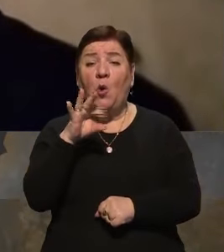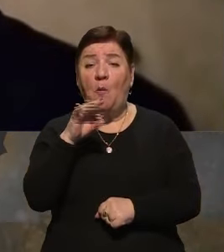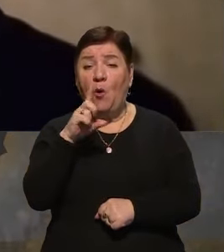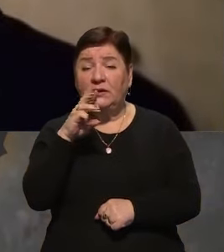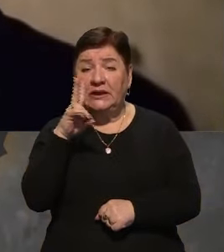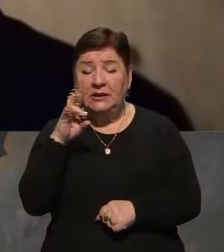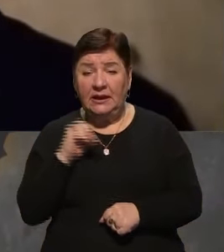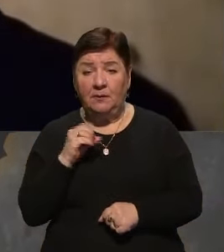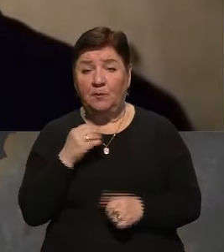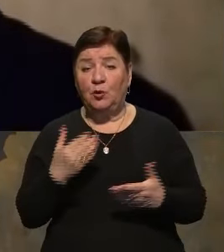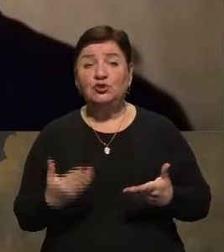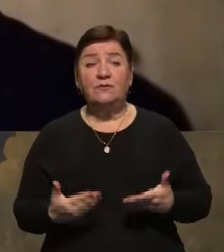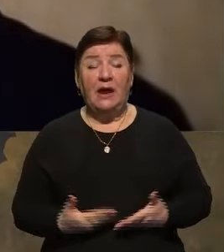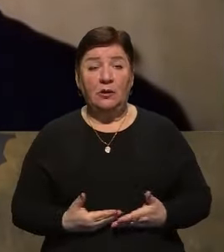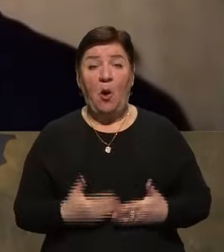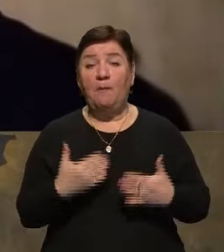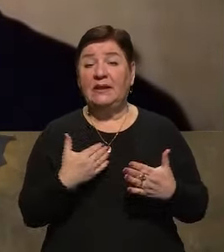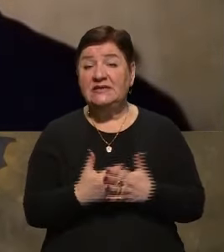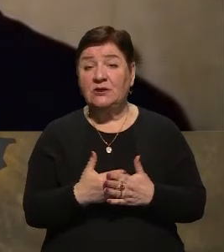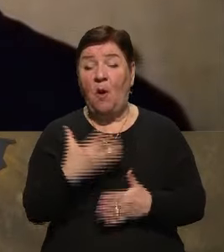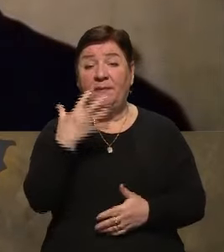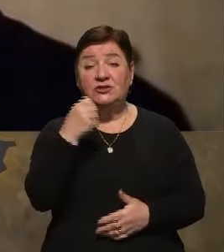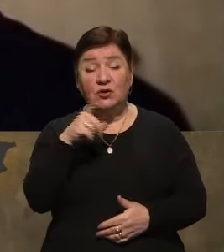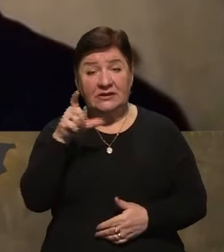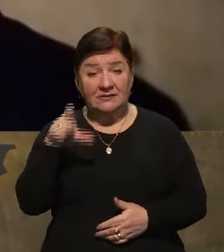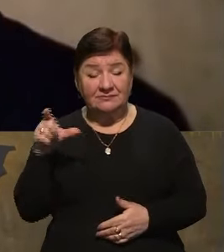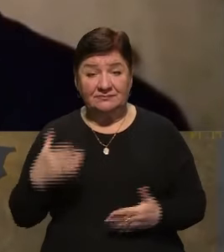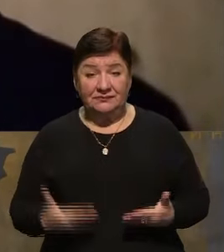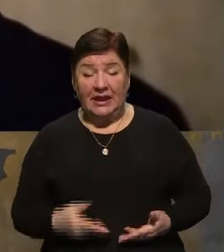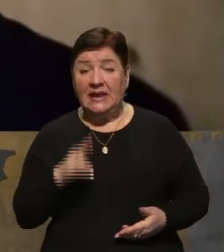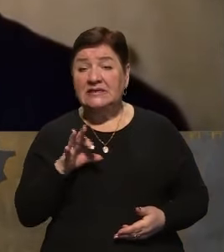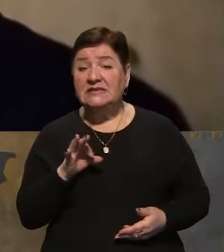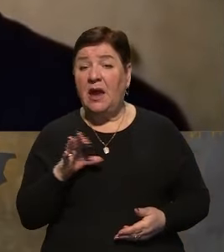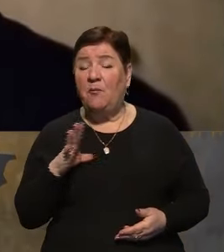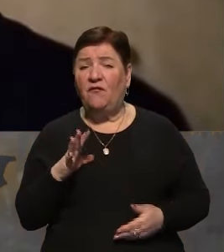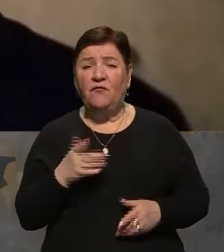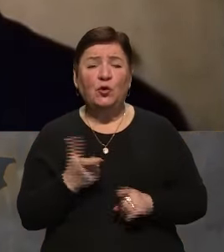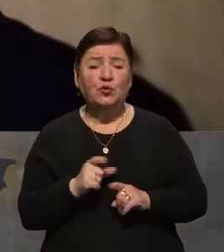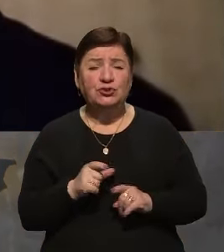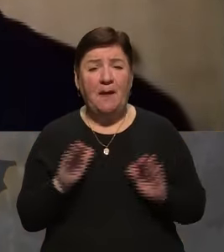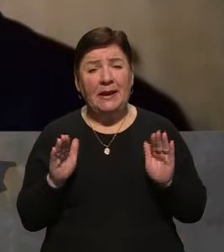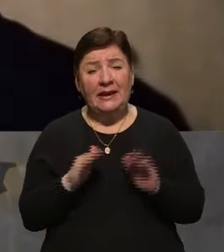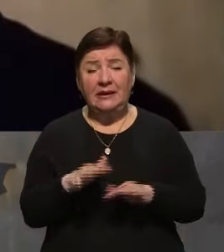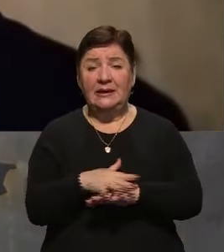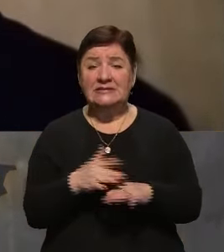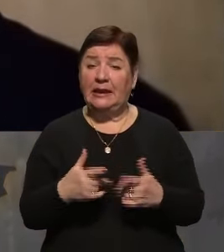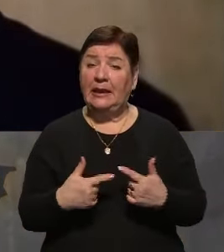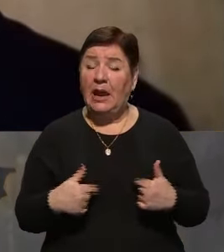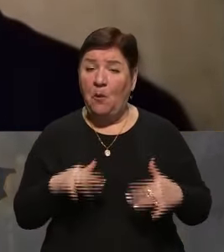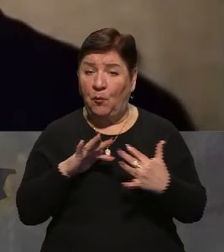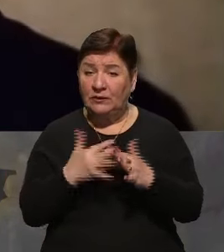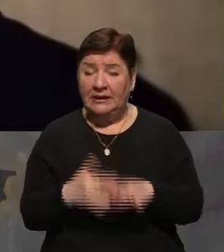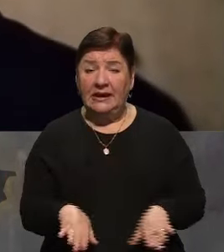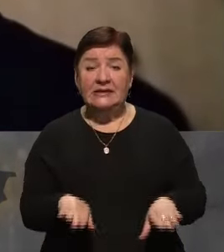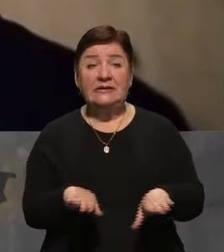близько 500 жителів. Тобто це був дуже маленький такий населений пункт, але, на жаль, він став